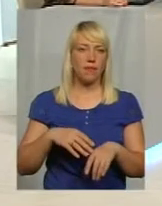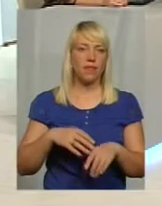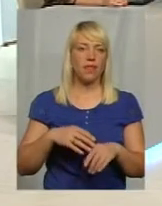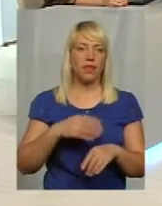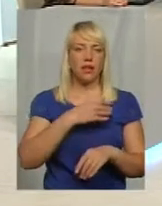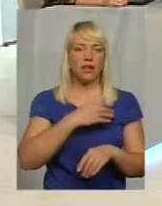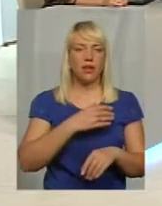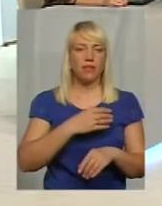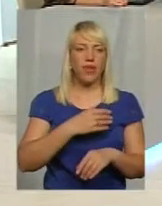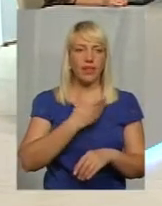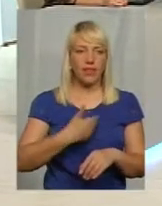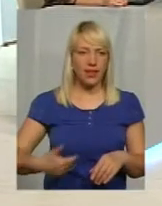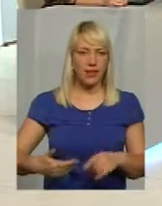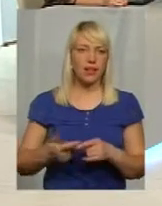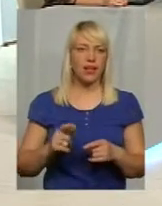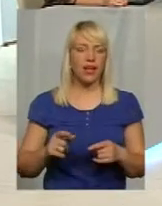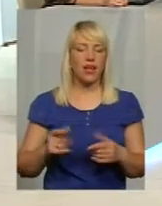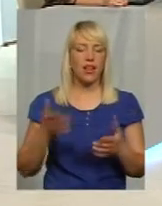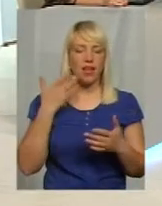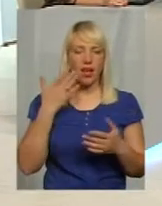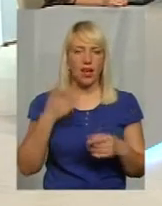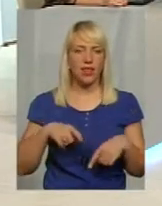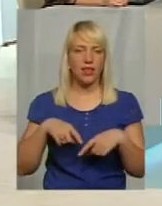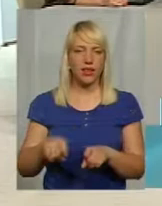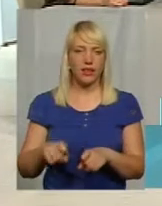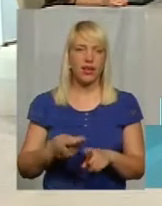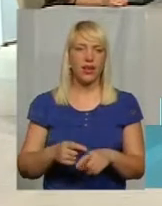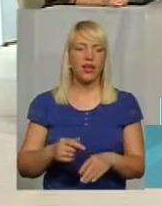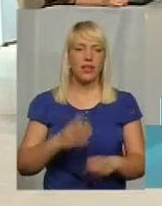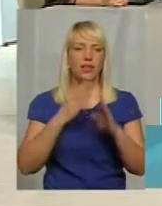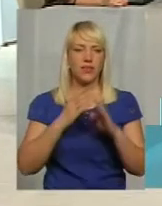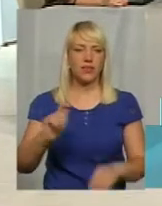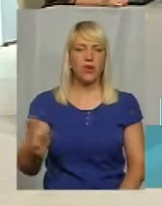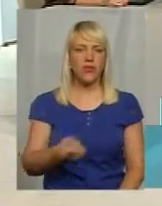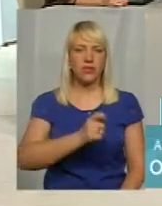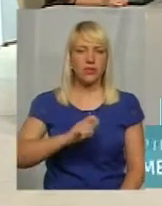легка атлетика, тхеквандо, фехтування, самбо.